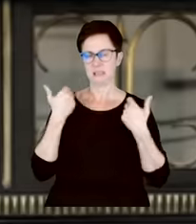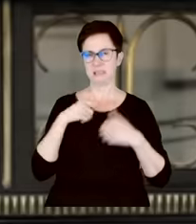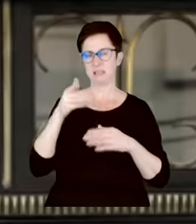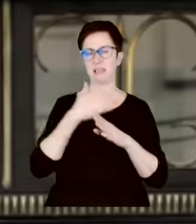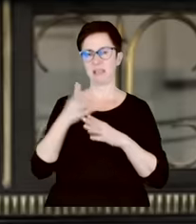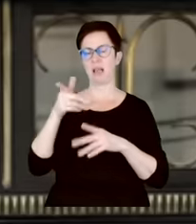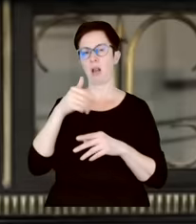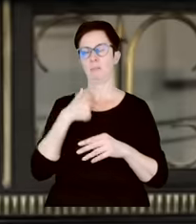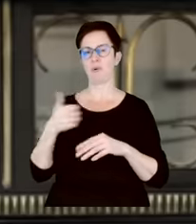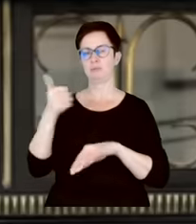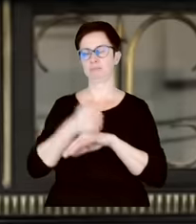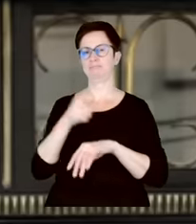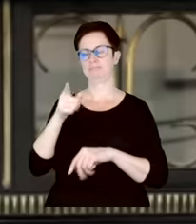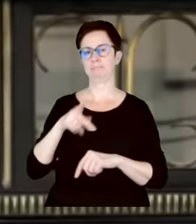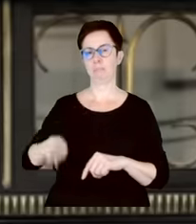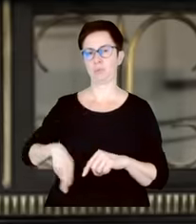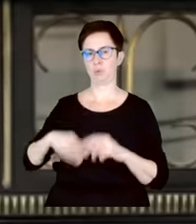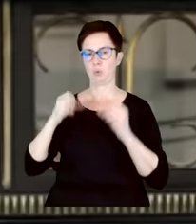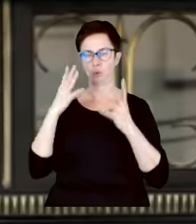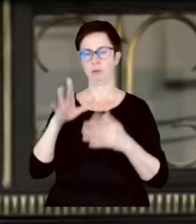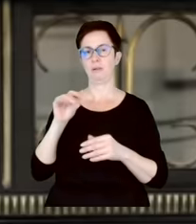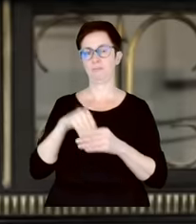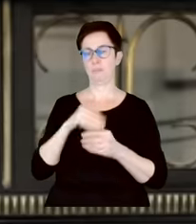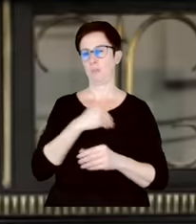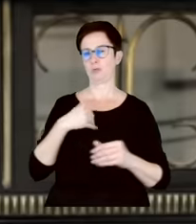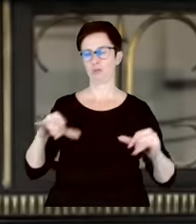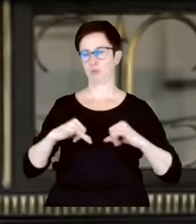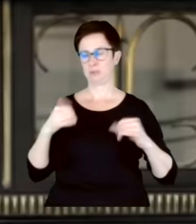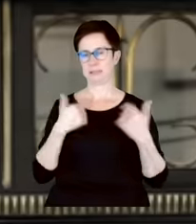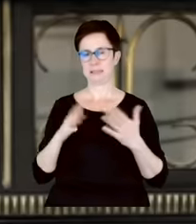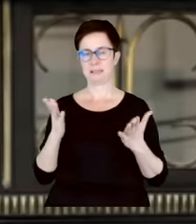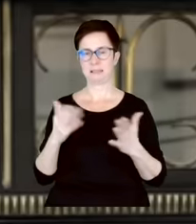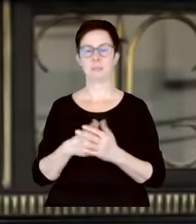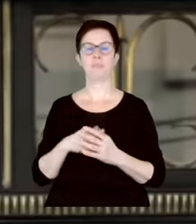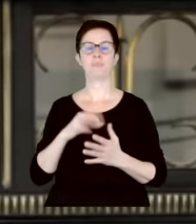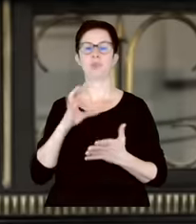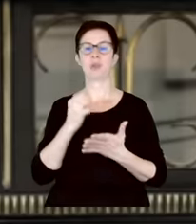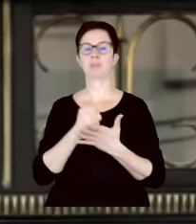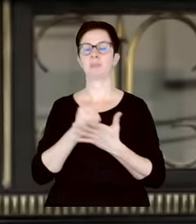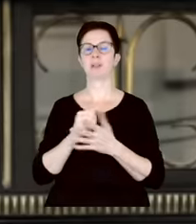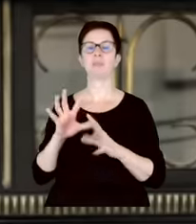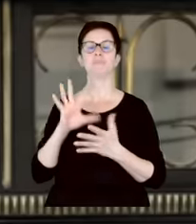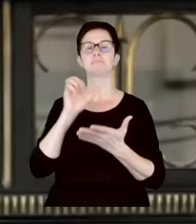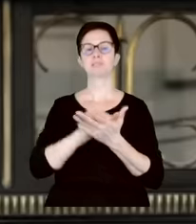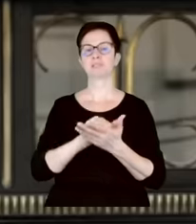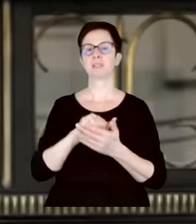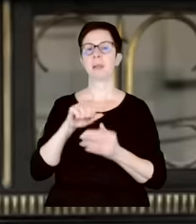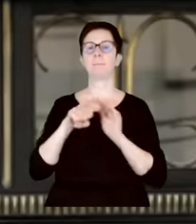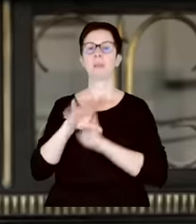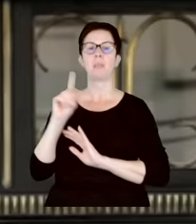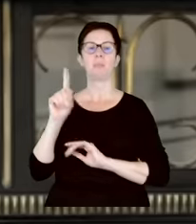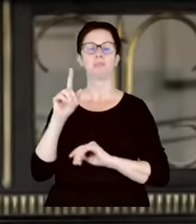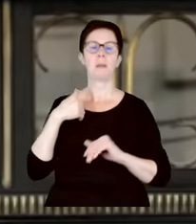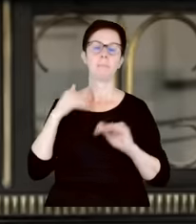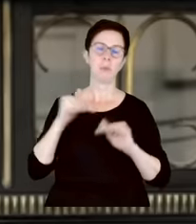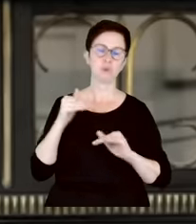w polskim rządzie. Co do kwestii przejęcia mediów publicznych, możemy mieć wiele zarzutów